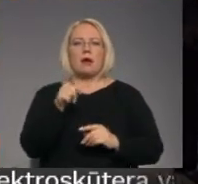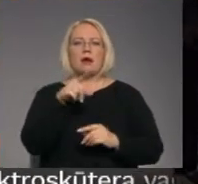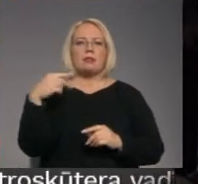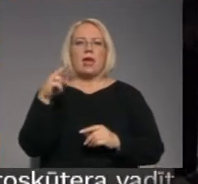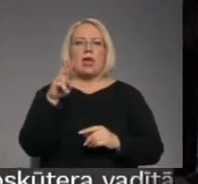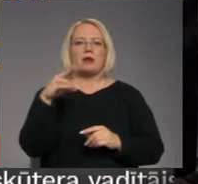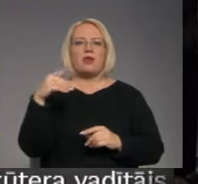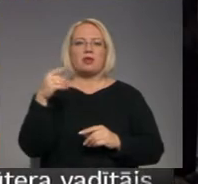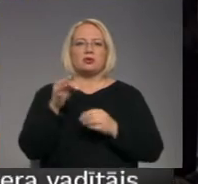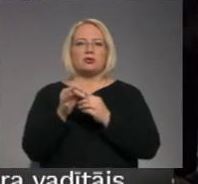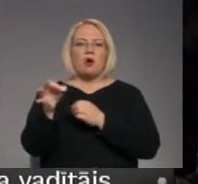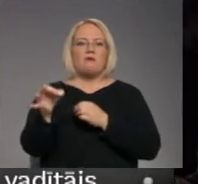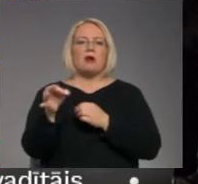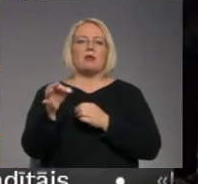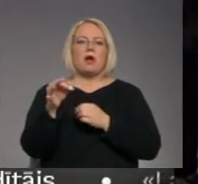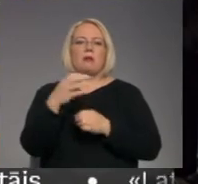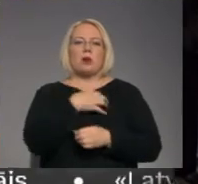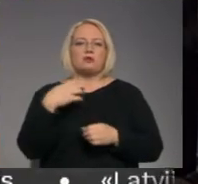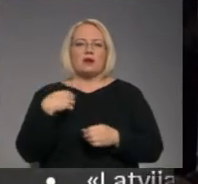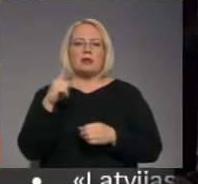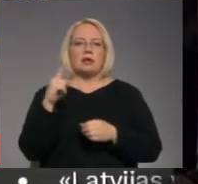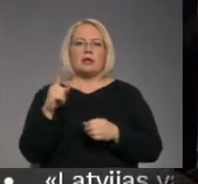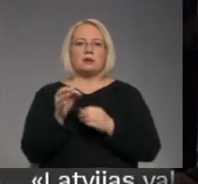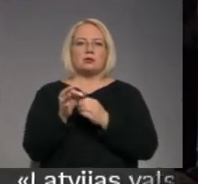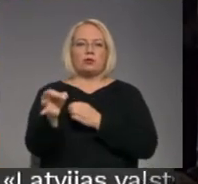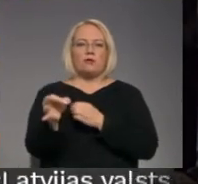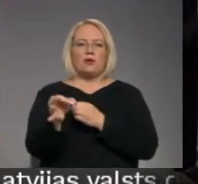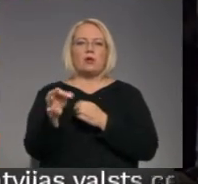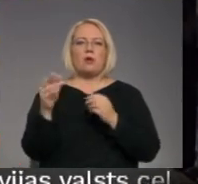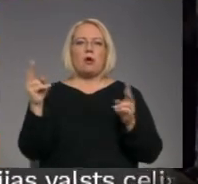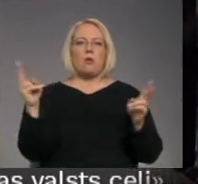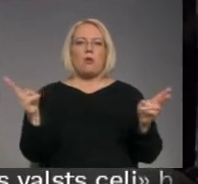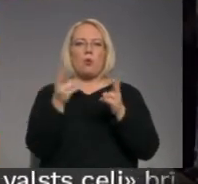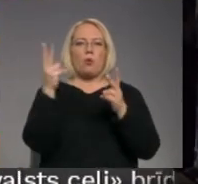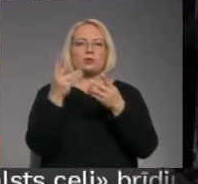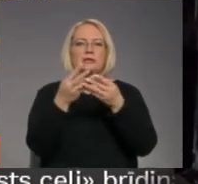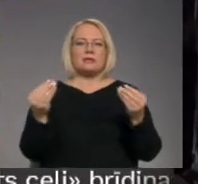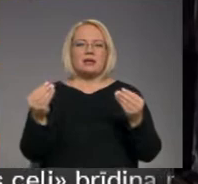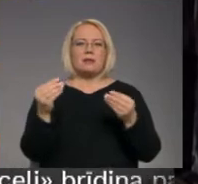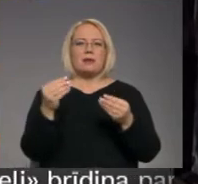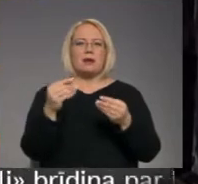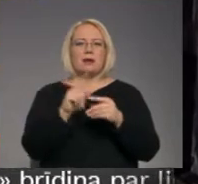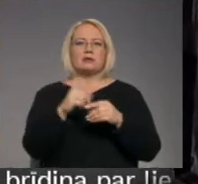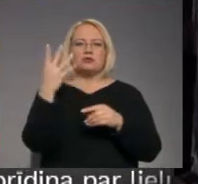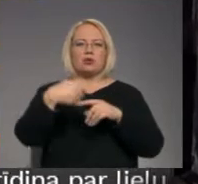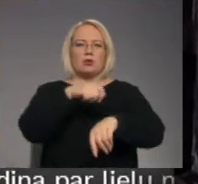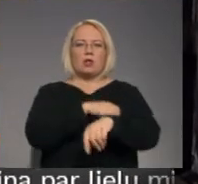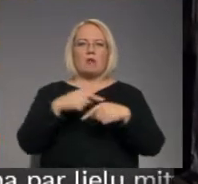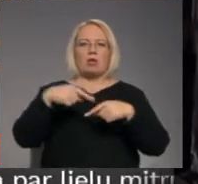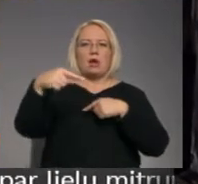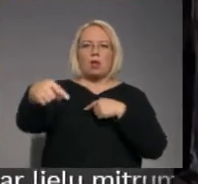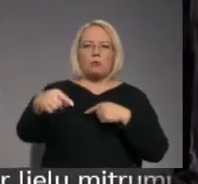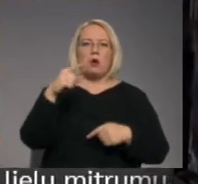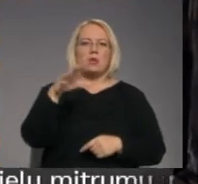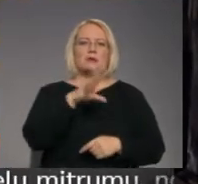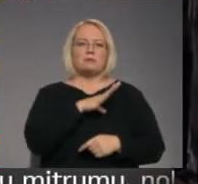pašvaldībai struktūra vienība, augunsēsēja vienība, kas atrodas bukaišos 64 km attālumā. Un noteikti, ka